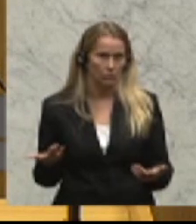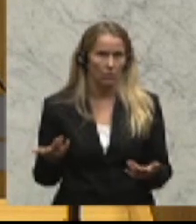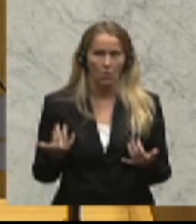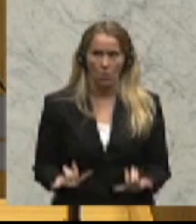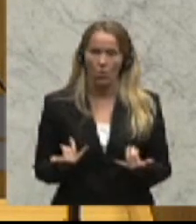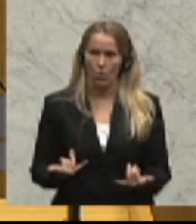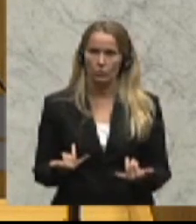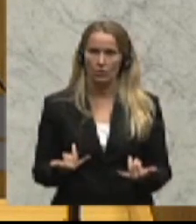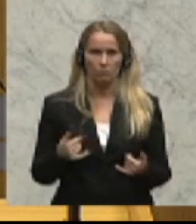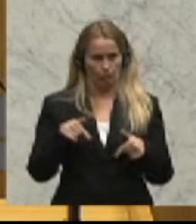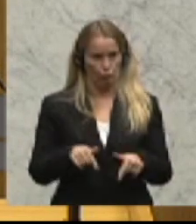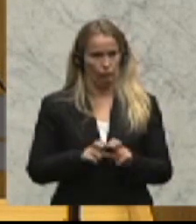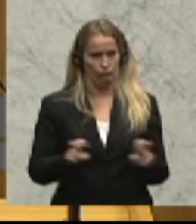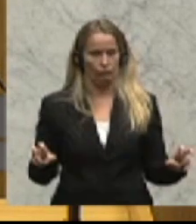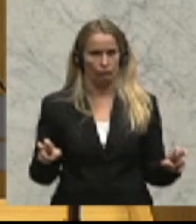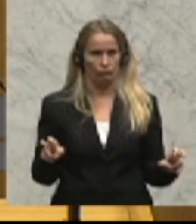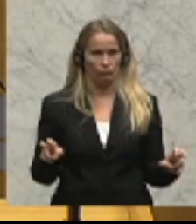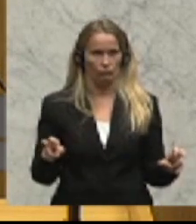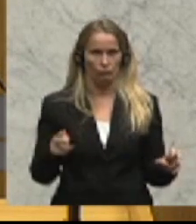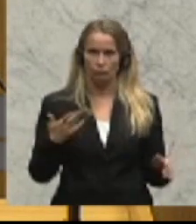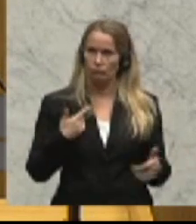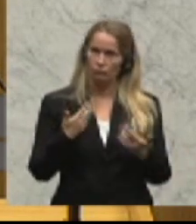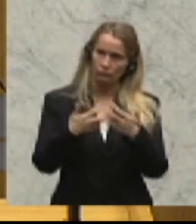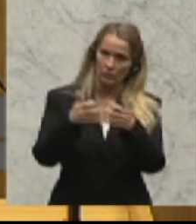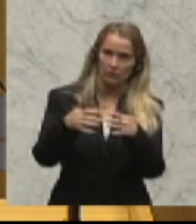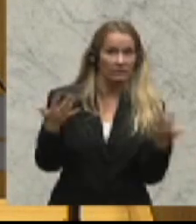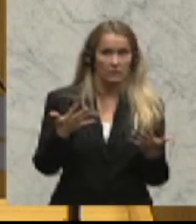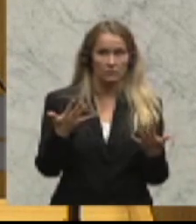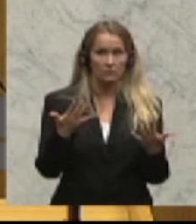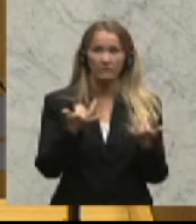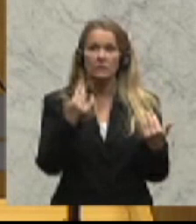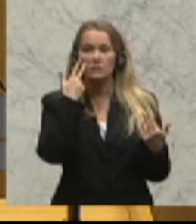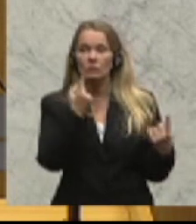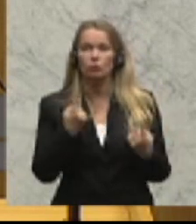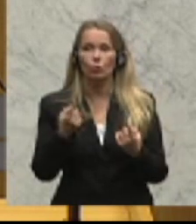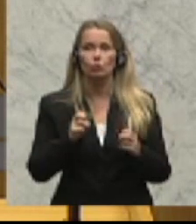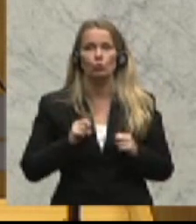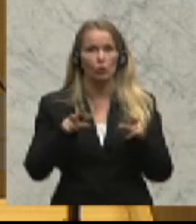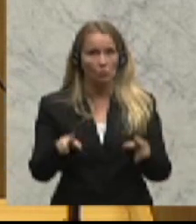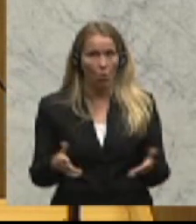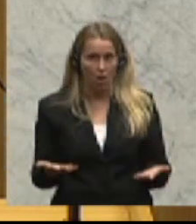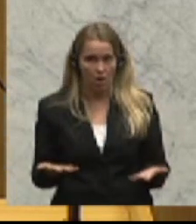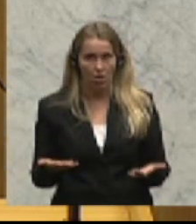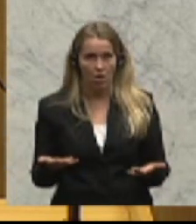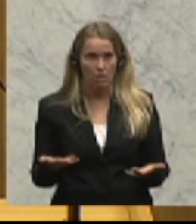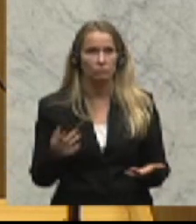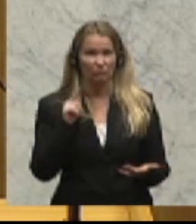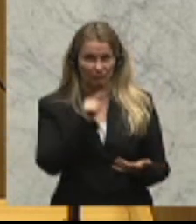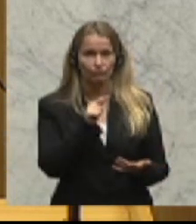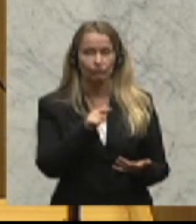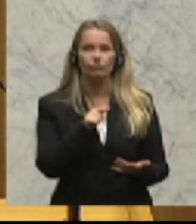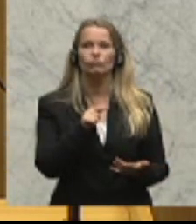vom Plenum aus mit der Lage in Südtirol auseinanderzusetzen, weil wir uns